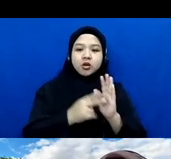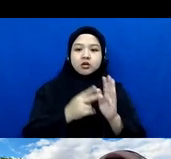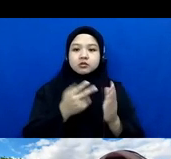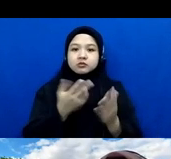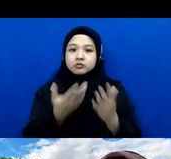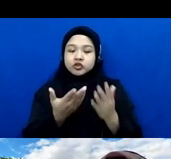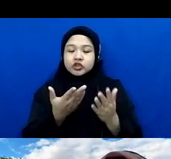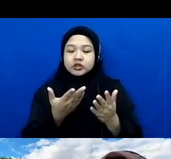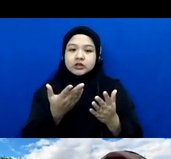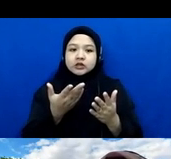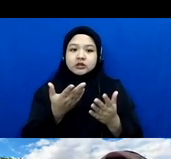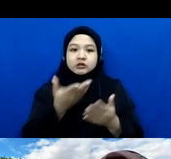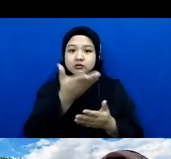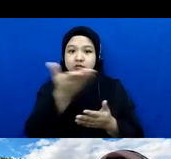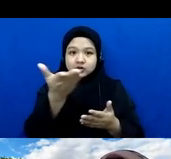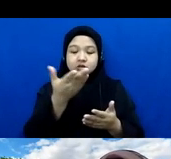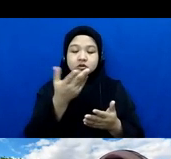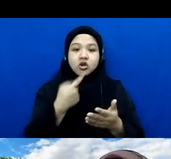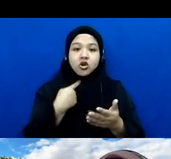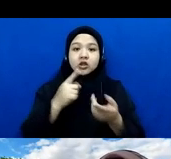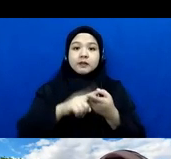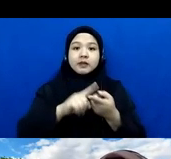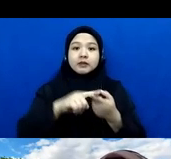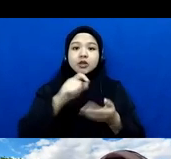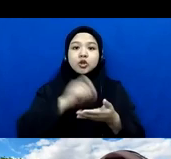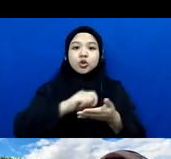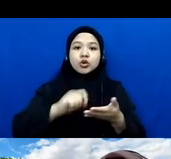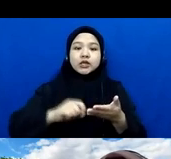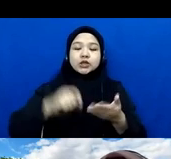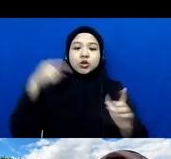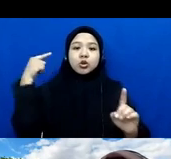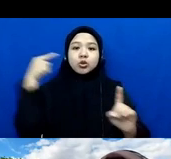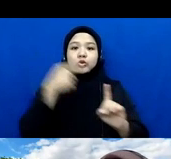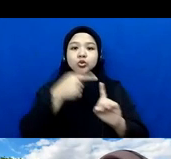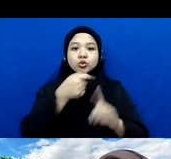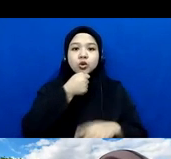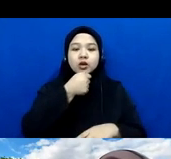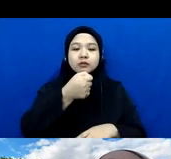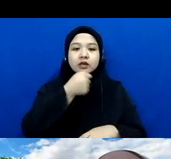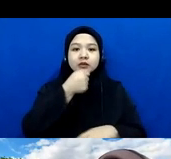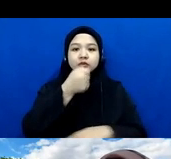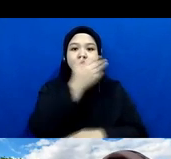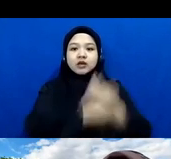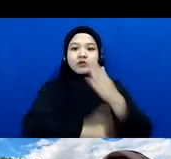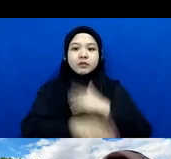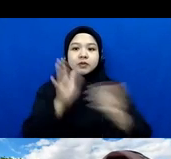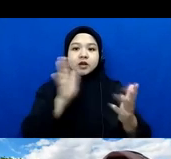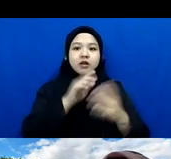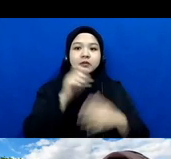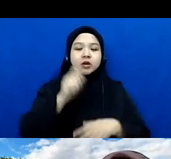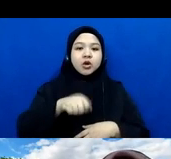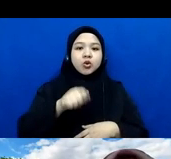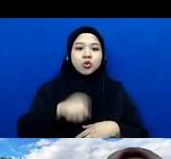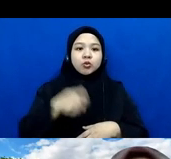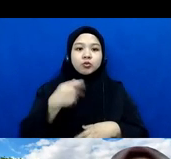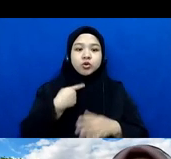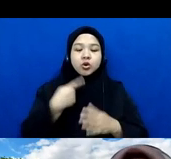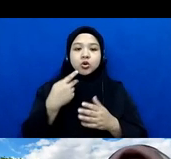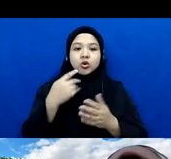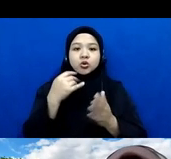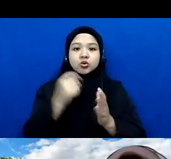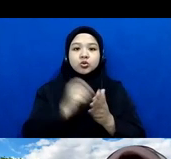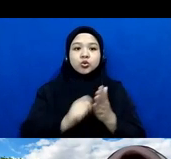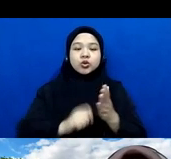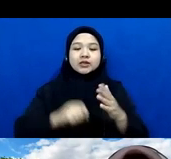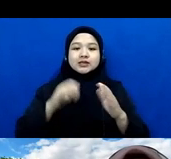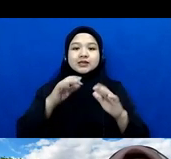menulis tujuan soal peliputan defable dengan hukum ini di kolom chat barangkali ya saya